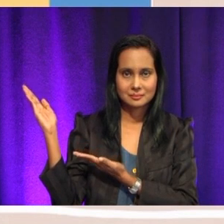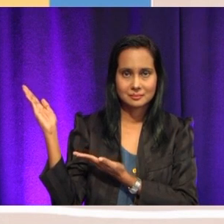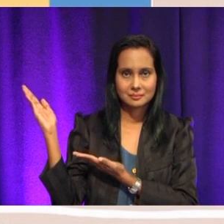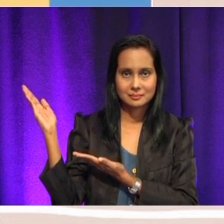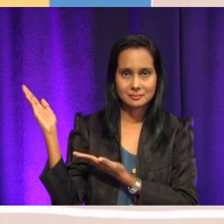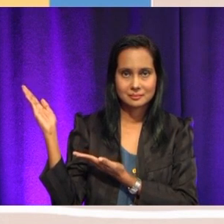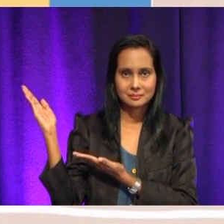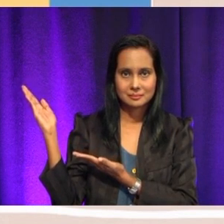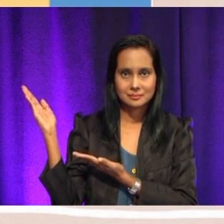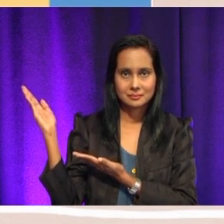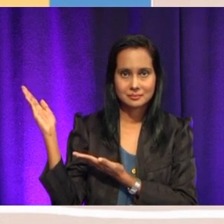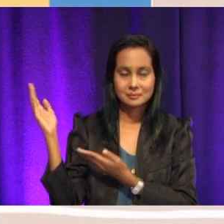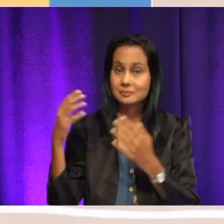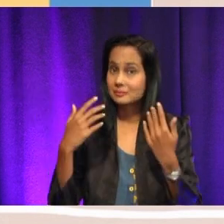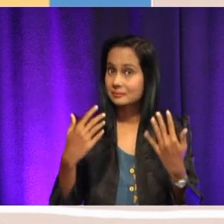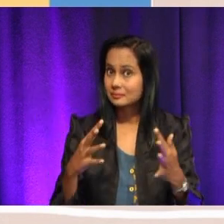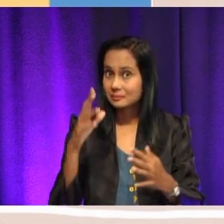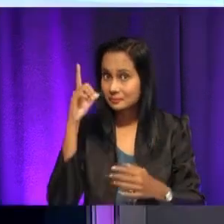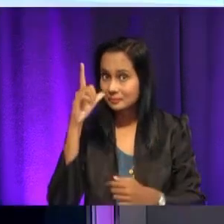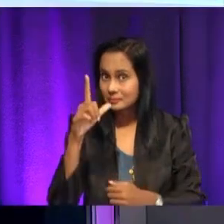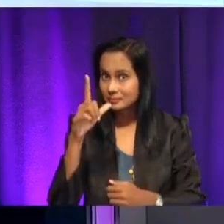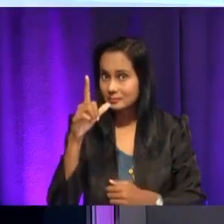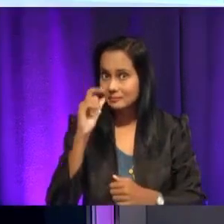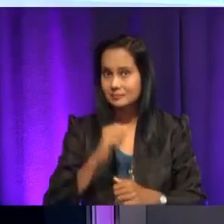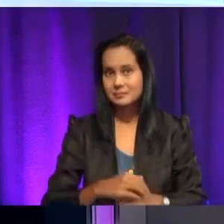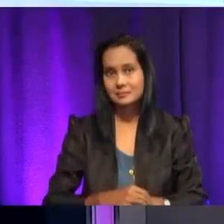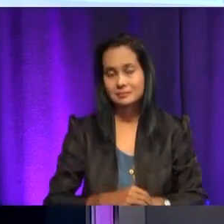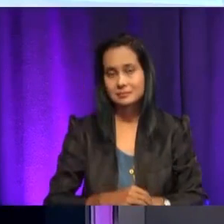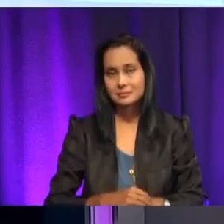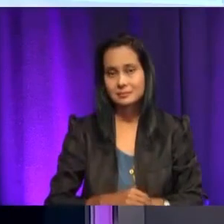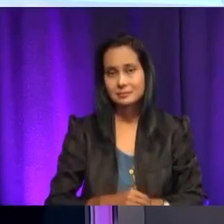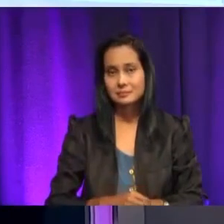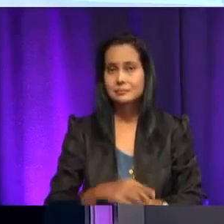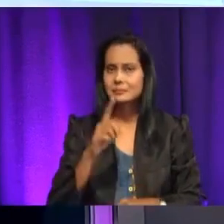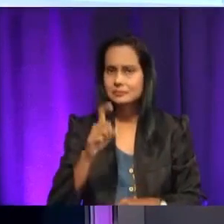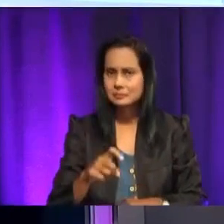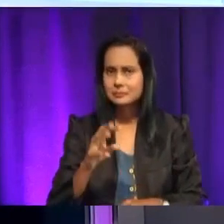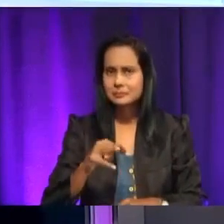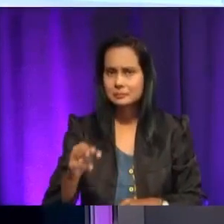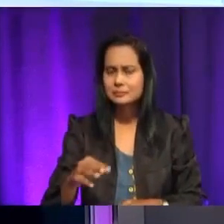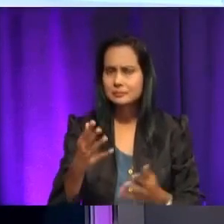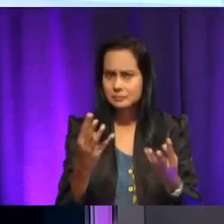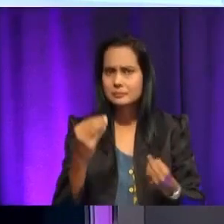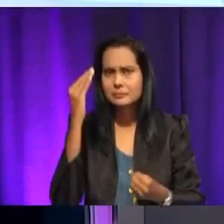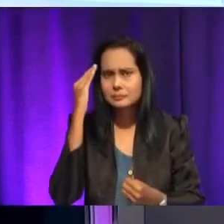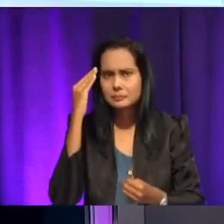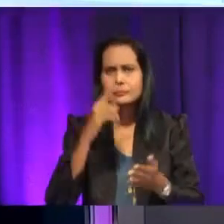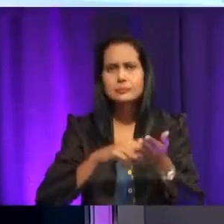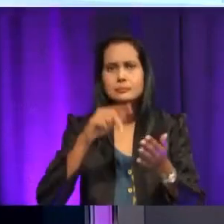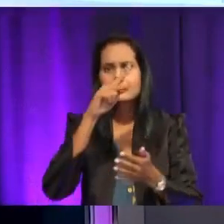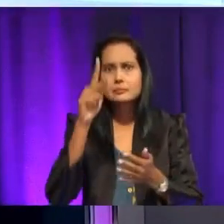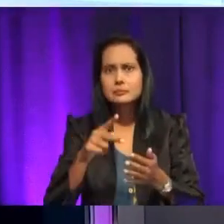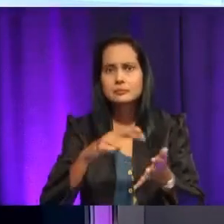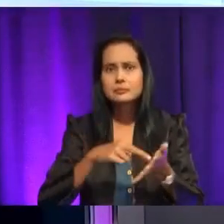Jadi, kita dah lihat gambar contoh manual ini. Jadi, mesti murid-murid pun nak tahu apakah maksud